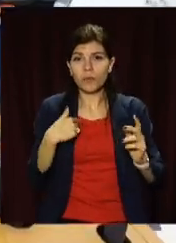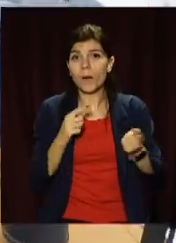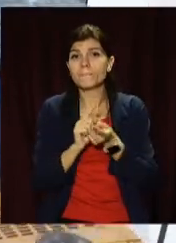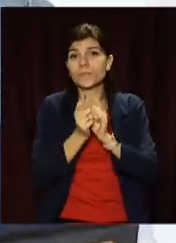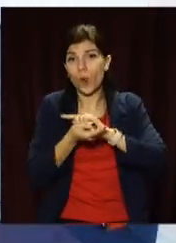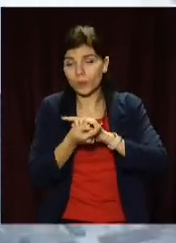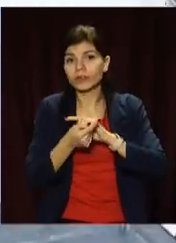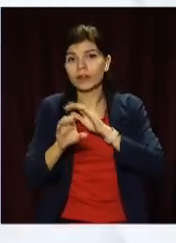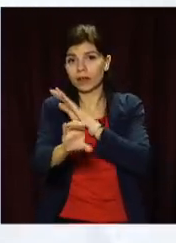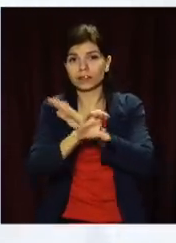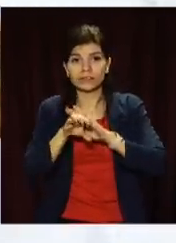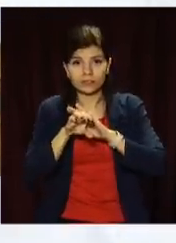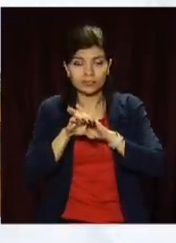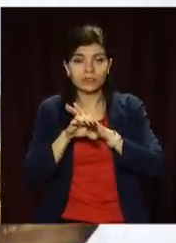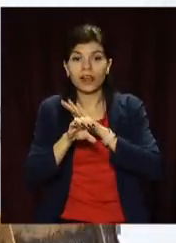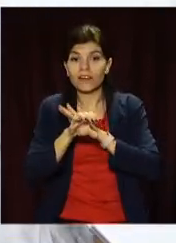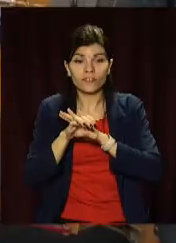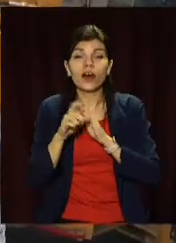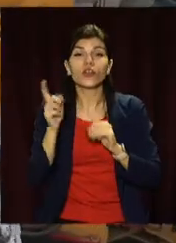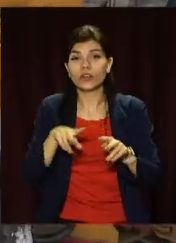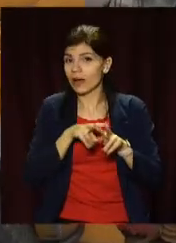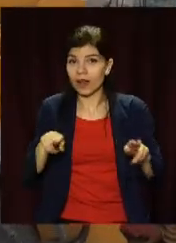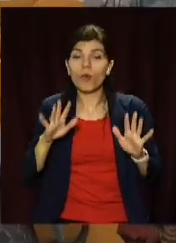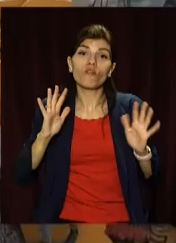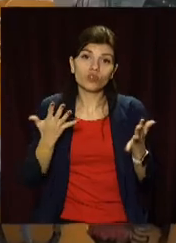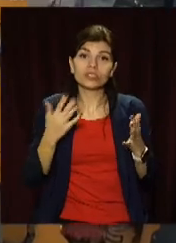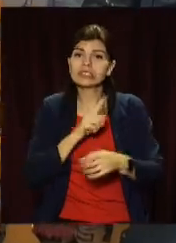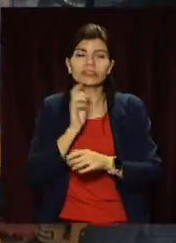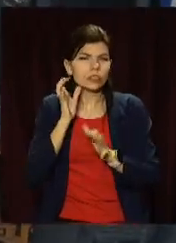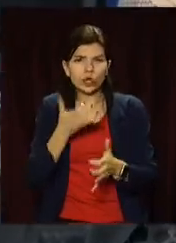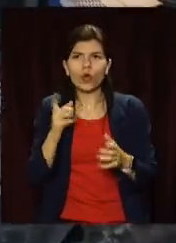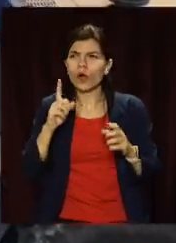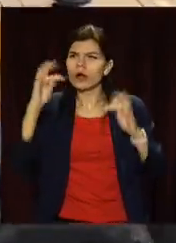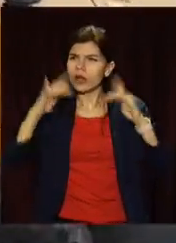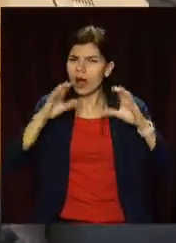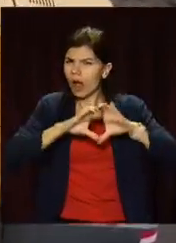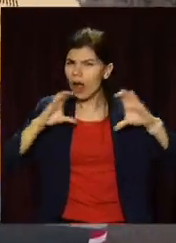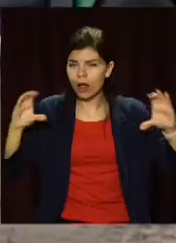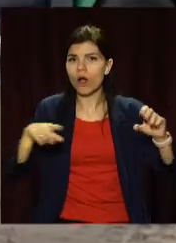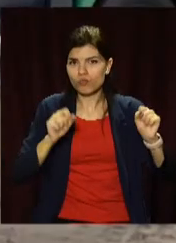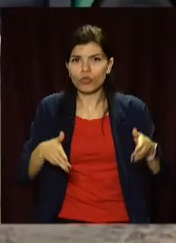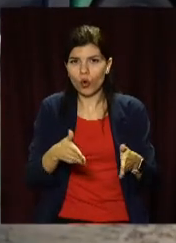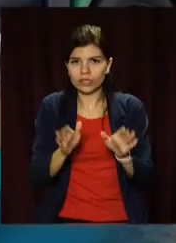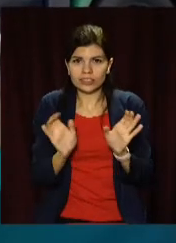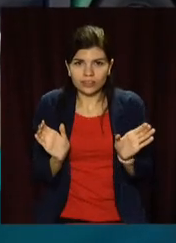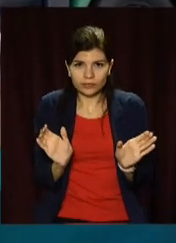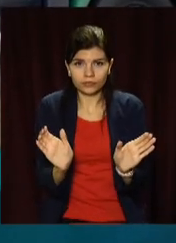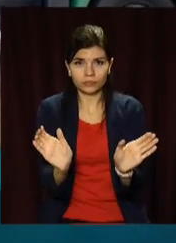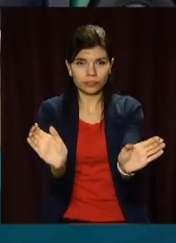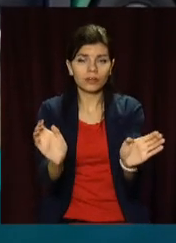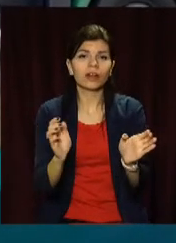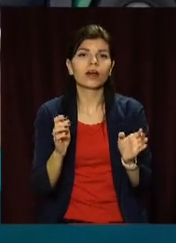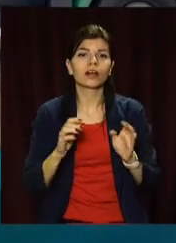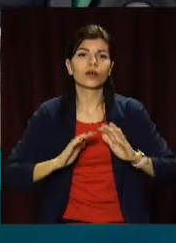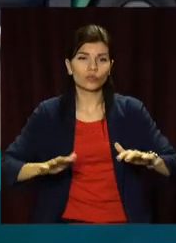Кош ми поміняємо на відвал. І відвал також само випадку серйозних заторів вони можуть пробивати дорогу. Це і грейтер, який